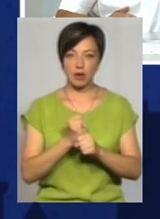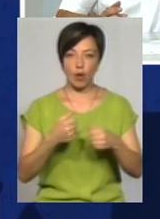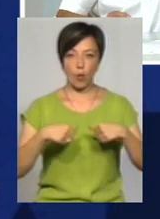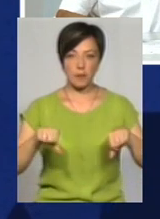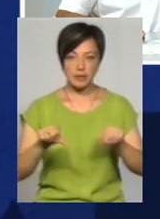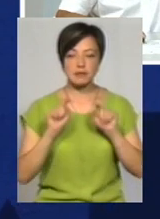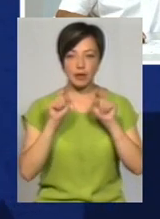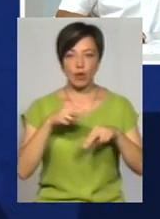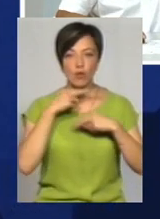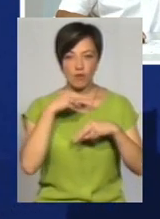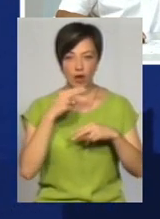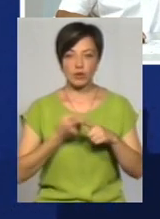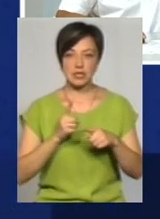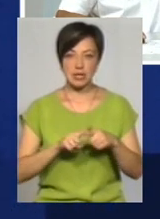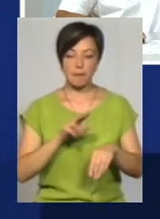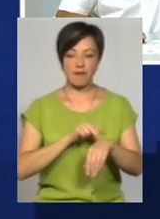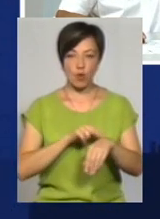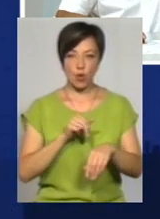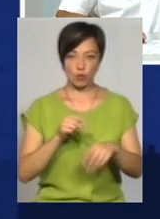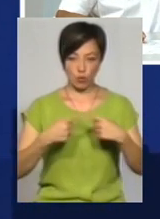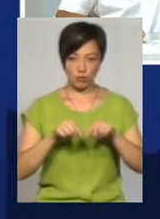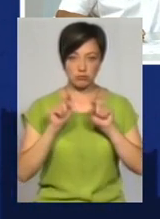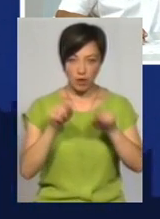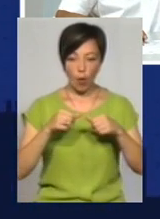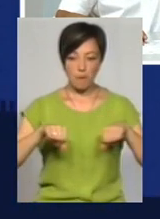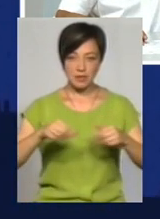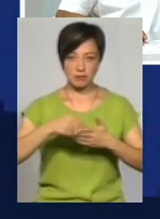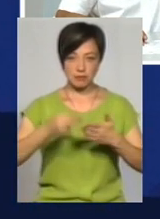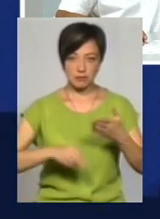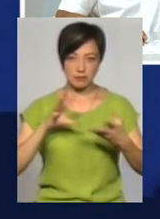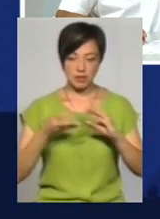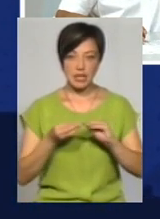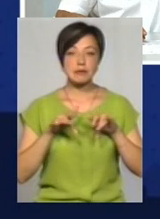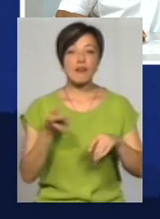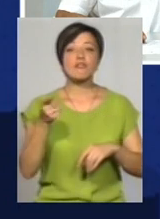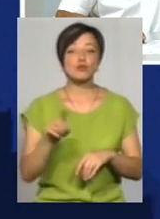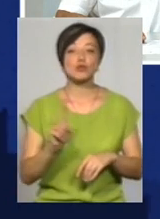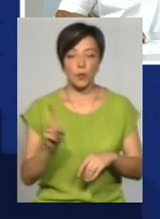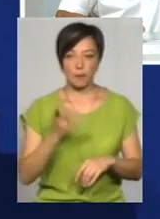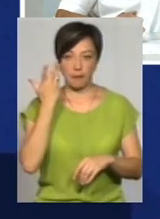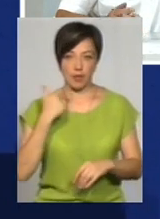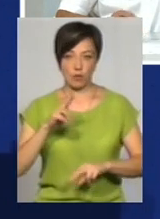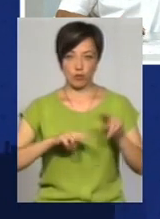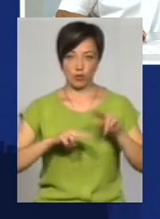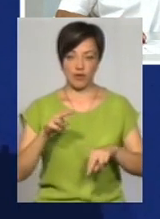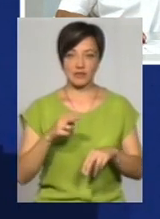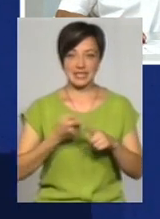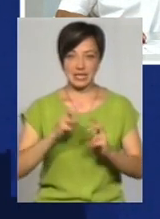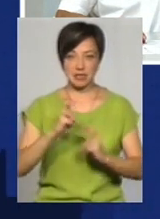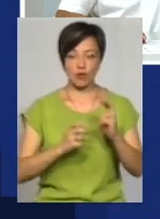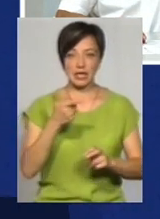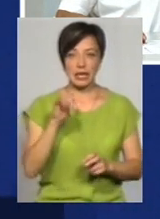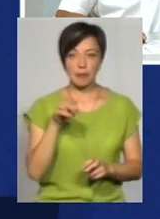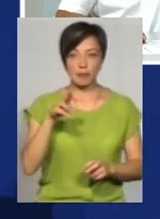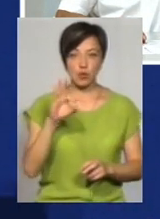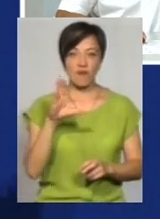звертали увагу, це правоохоронних органів, комісія дала заключення. Справа в чому? Справа в тому, коли будувався гіпсовик, він для